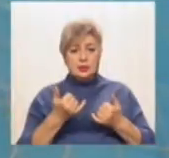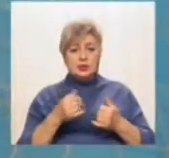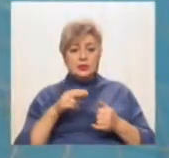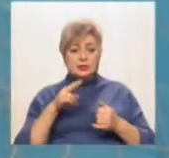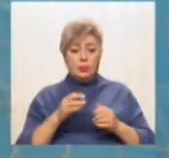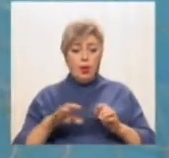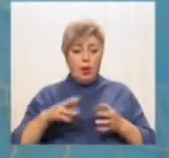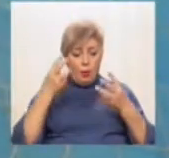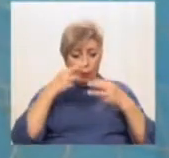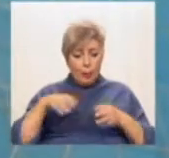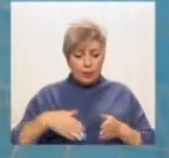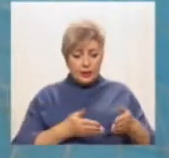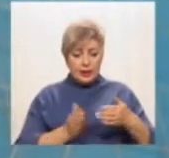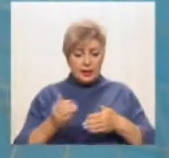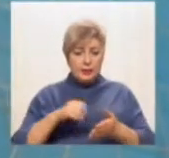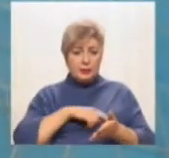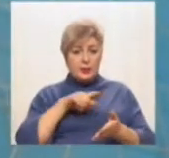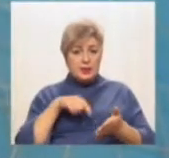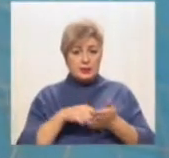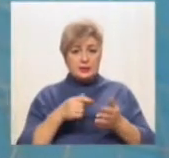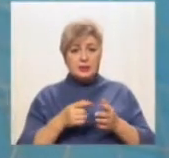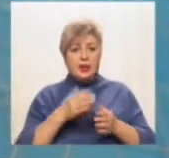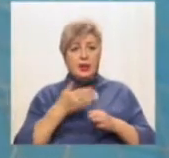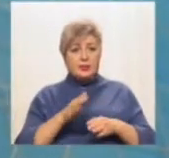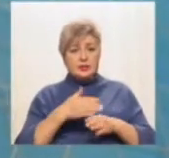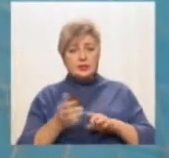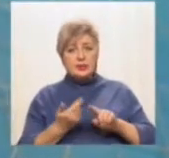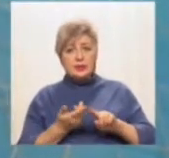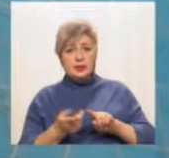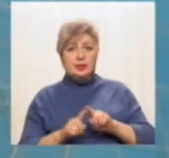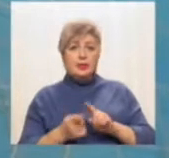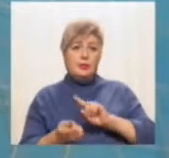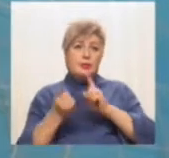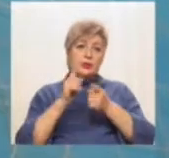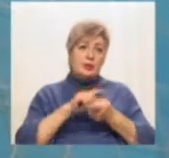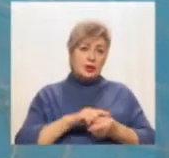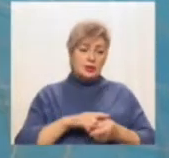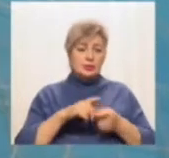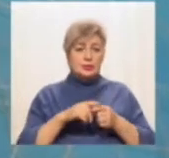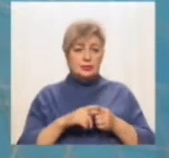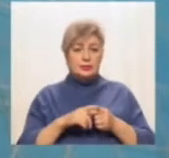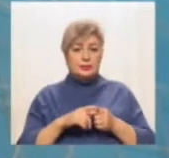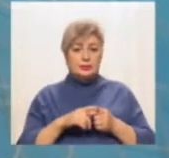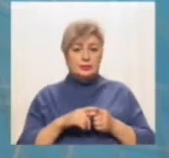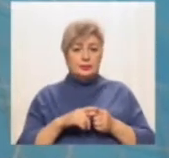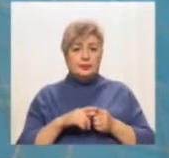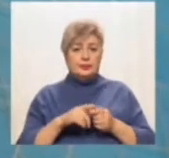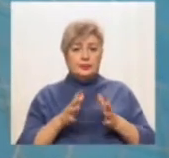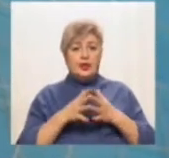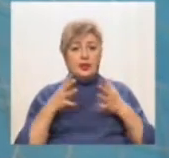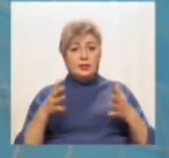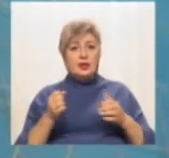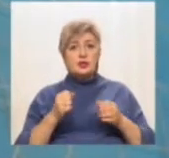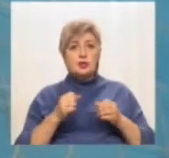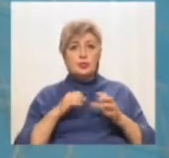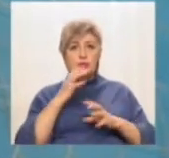В майбутньому це переросте в системи автоматизації, такі як автопілот, автоматичні склади. Наприклад, найбільший інтернет-магазин Амазон. На найбільшому світі